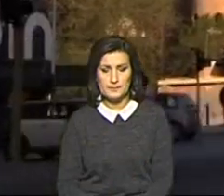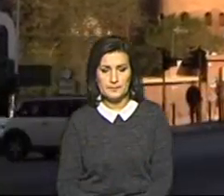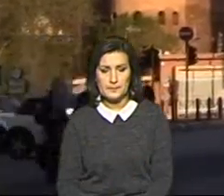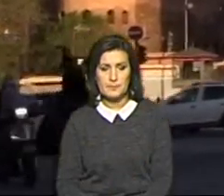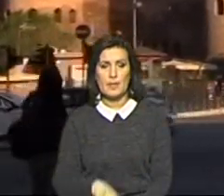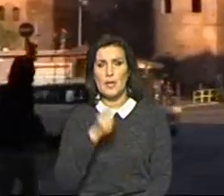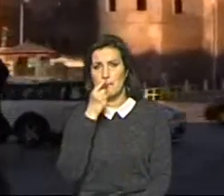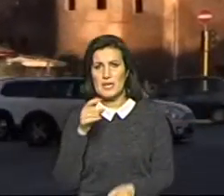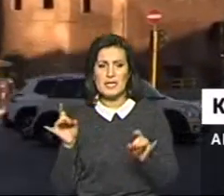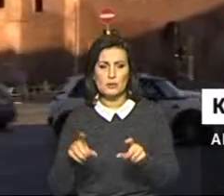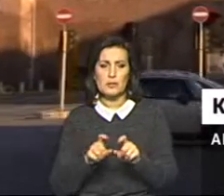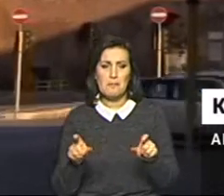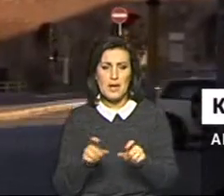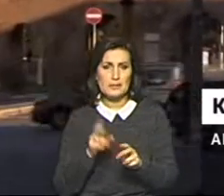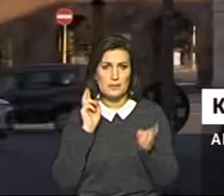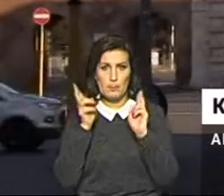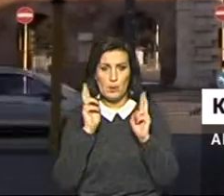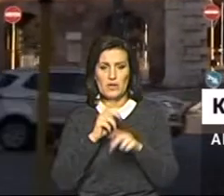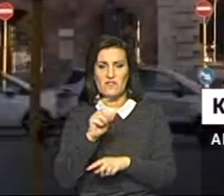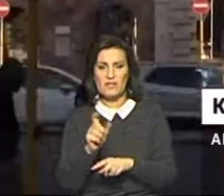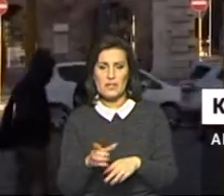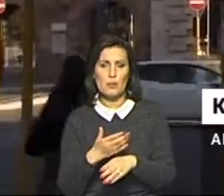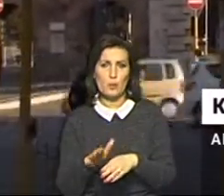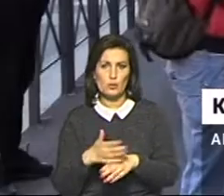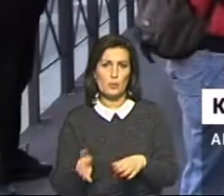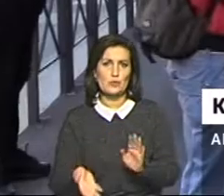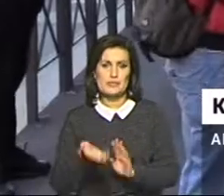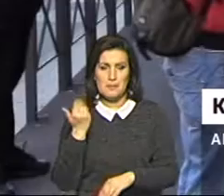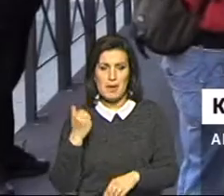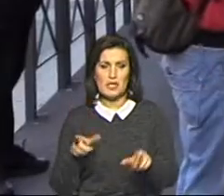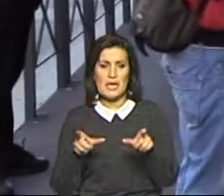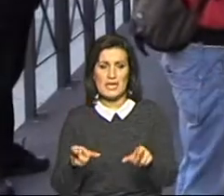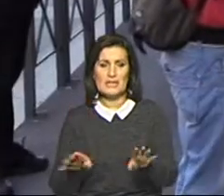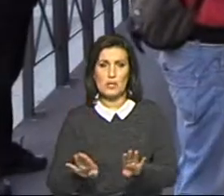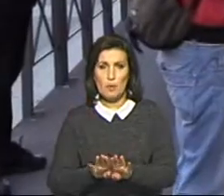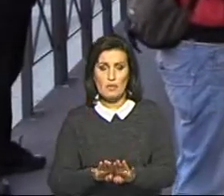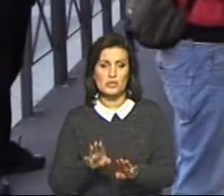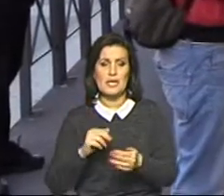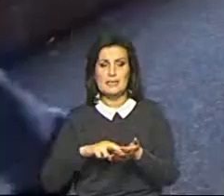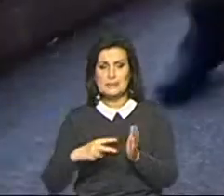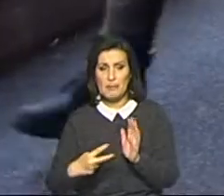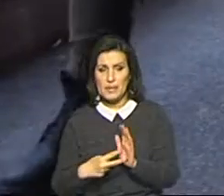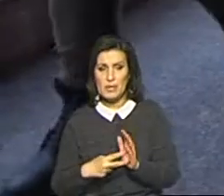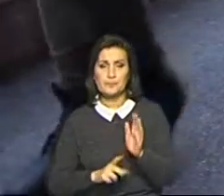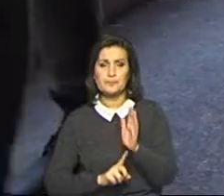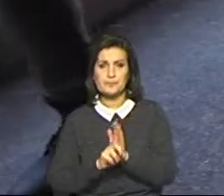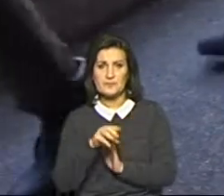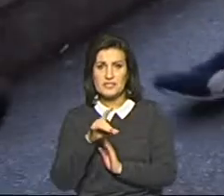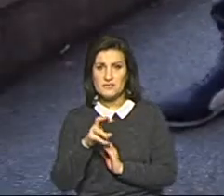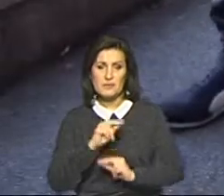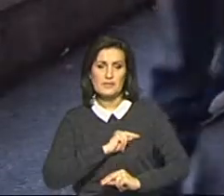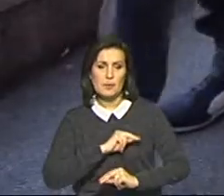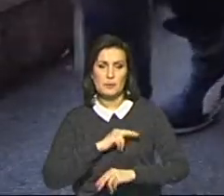Парки, ресторани, магазини, парокарні. В Італії поступово знімають карантинні обмеження. За планом уряду вже з початку травня